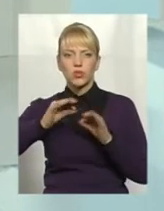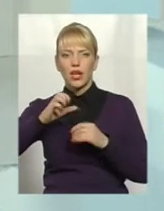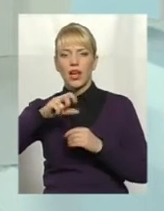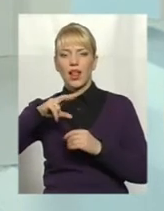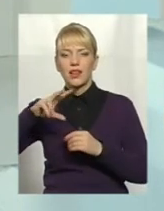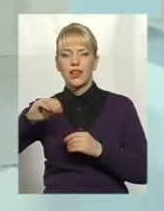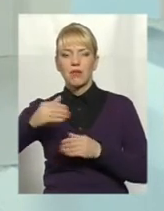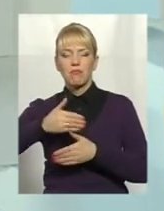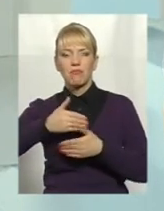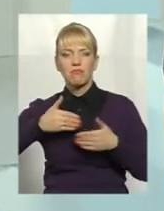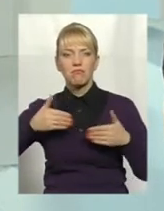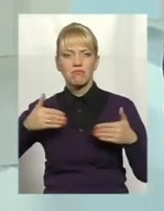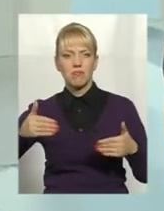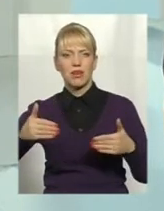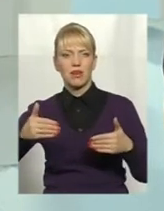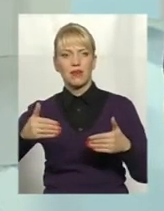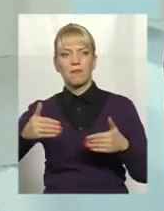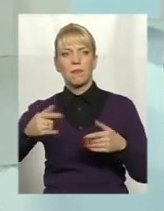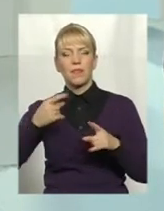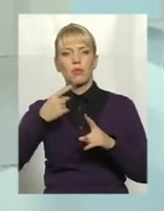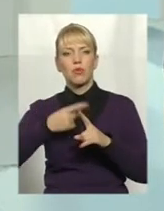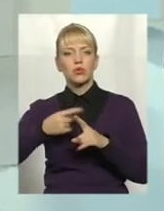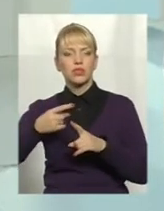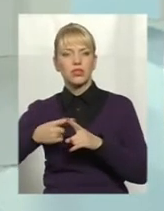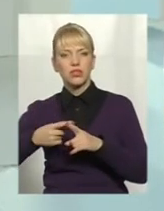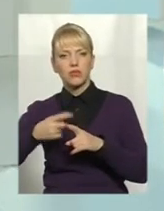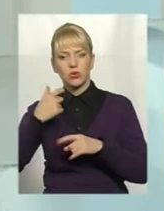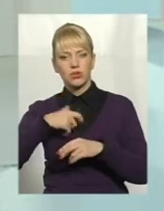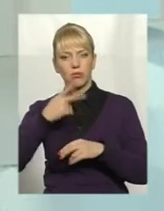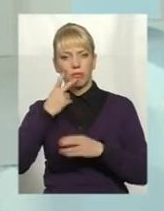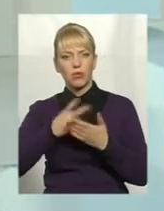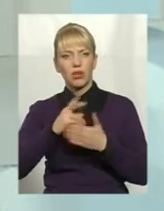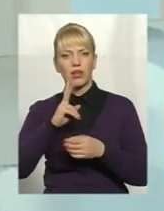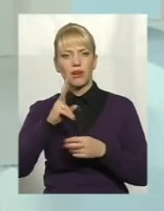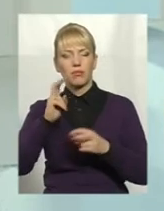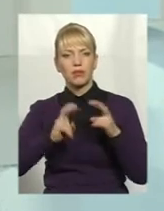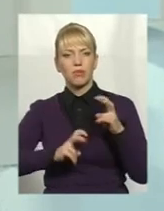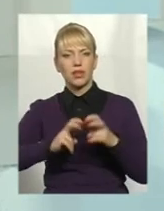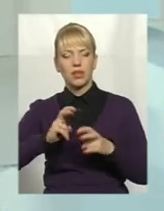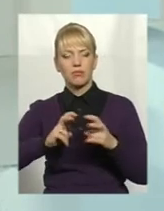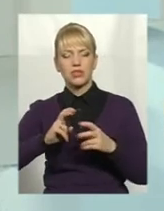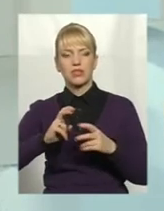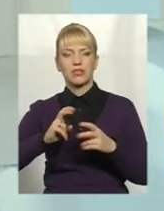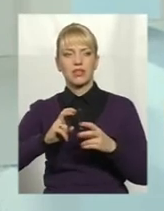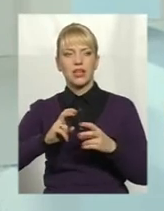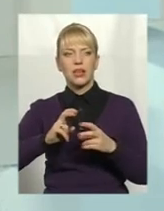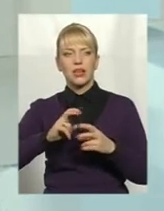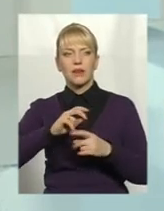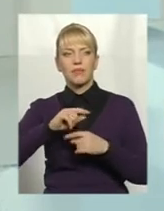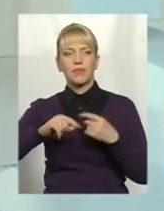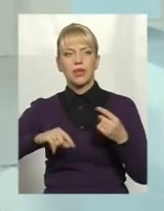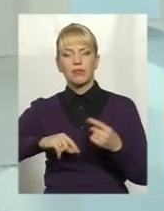позиціонуємося позитивно, і як підприємницька бізнесова жилка для